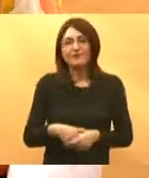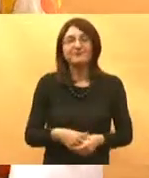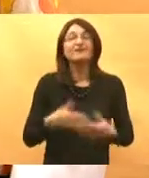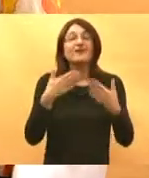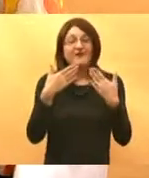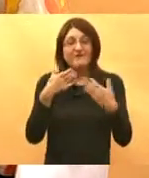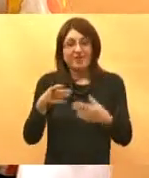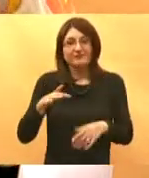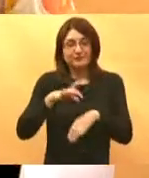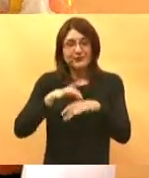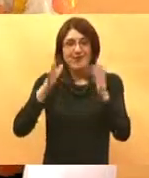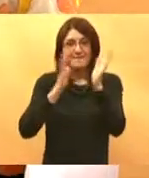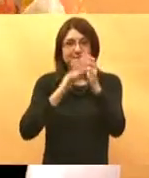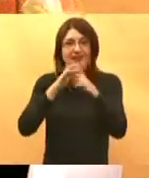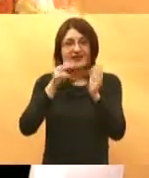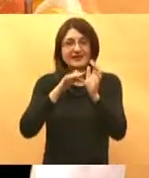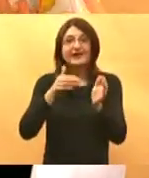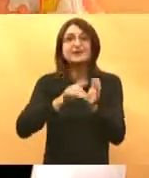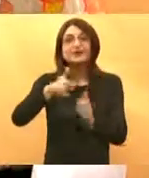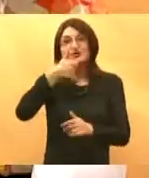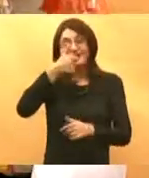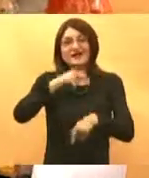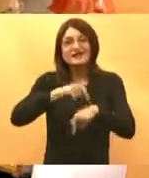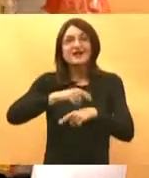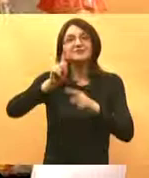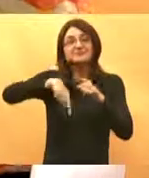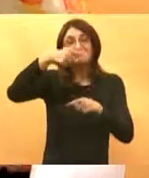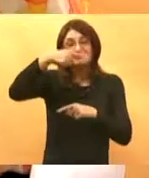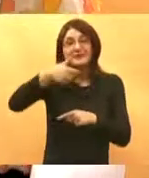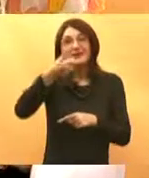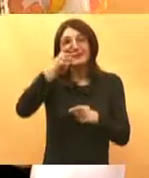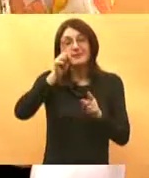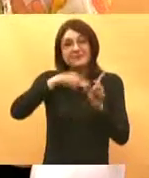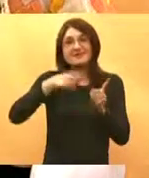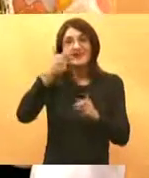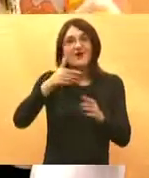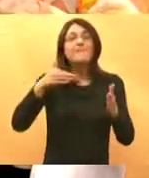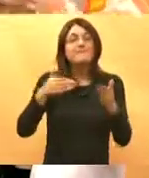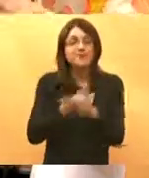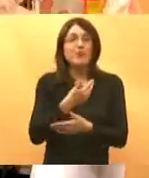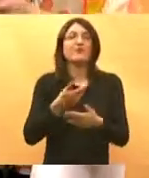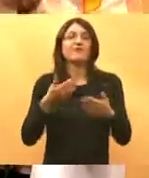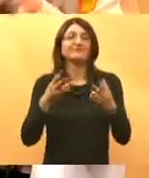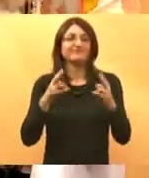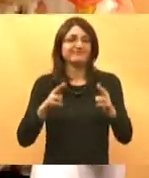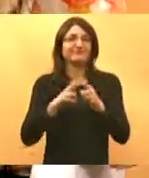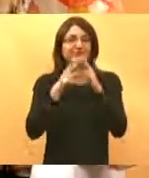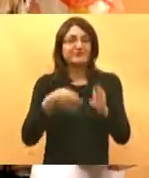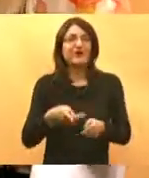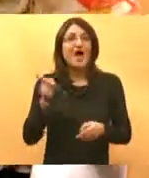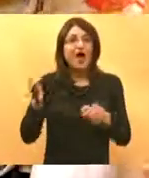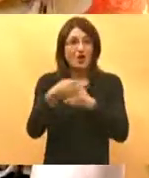lijepo nam bi trebalo još jedan sat pa ćemo se sastati za jedno mjesec dva može a vi kroz kohom sve napravite ovo što su